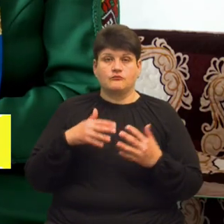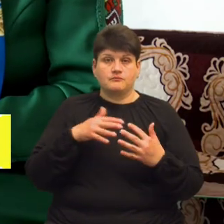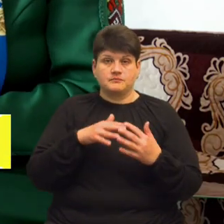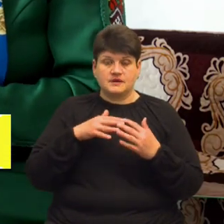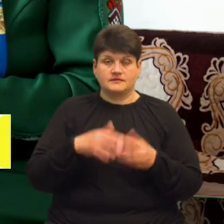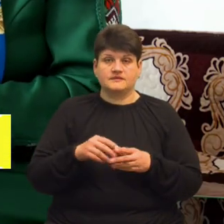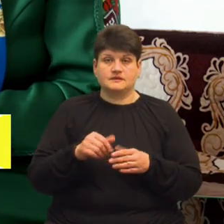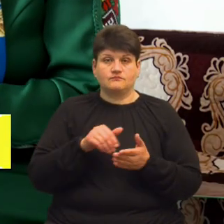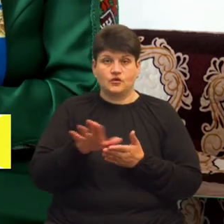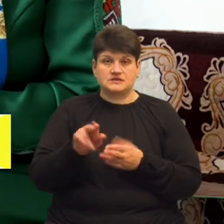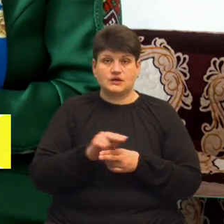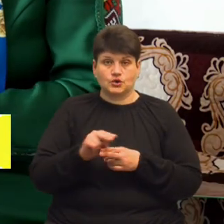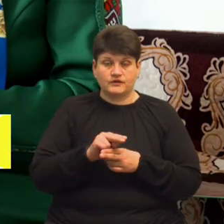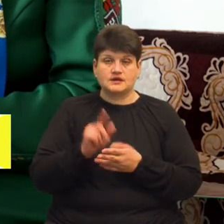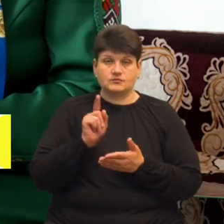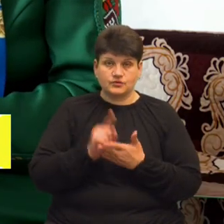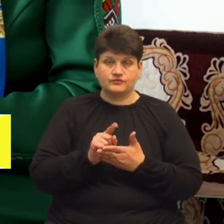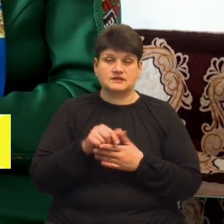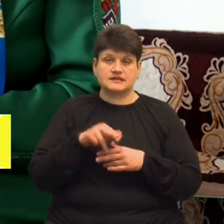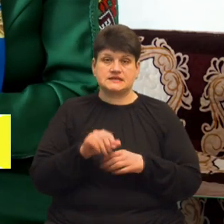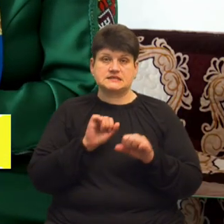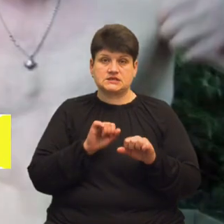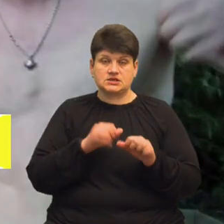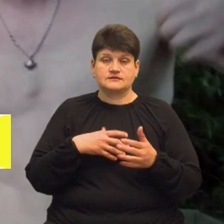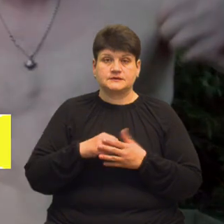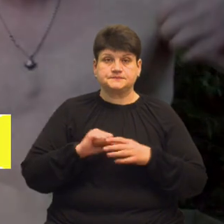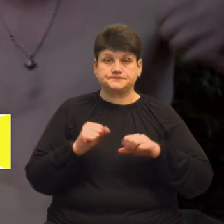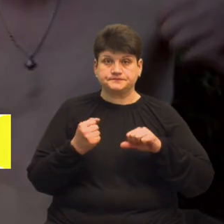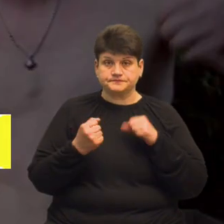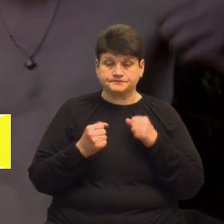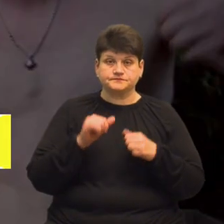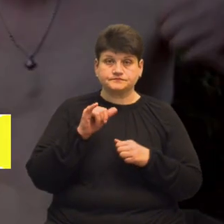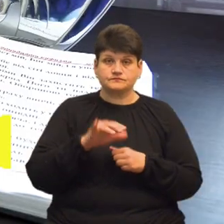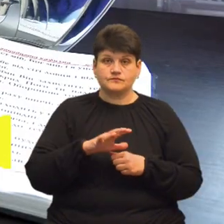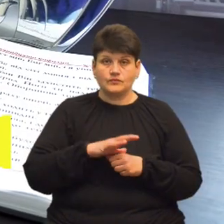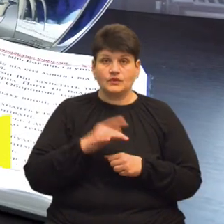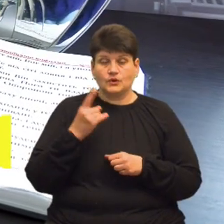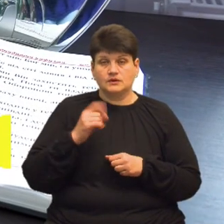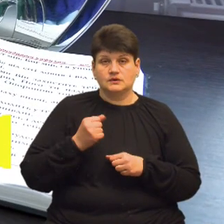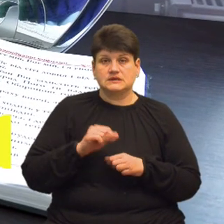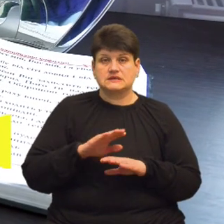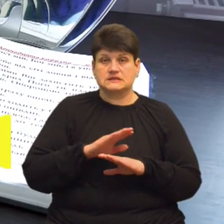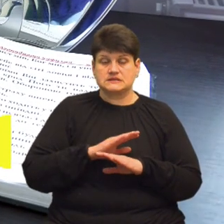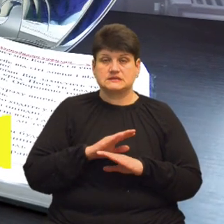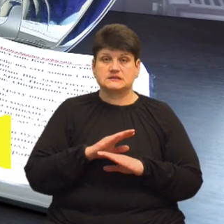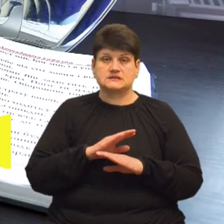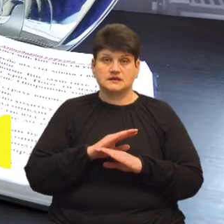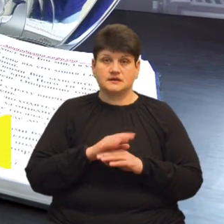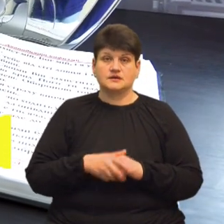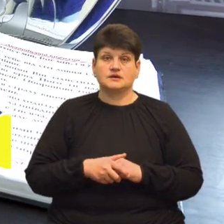хлопців, і я мушу йти в бій, і мушу йти захищати тих своїх побратимів, бо в нього один побратим загинуло, постійно всі молю за його,